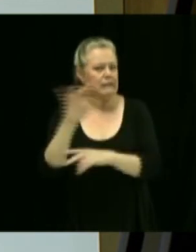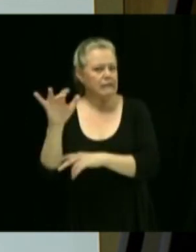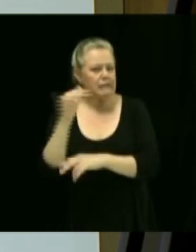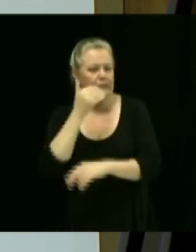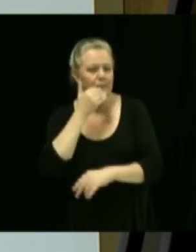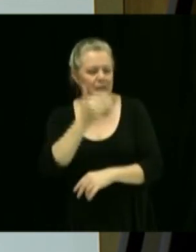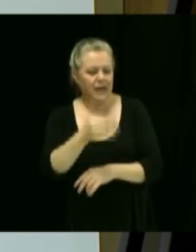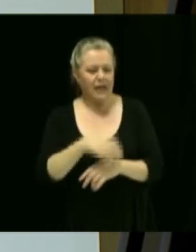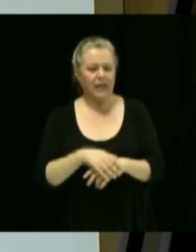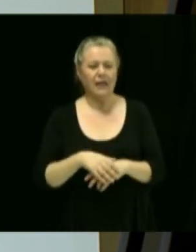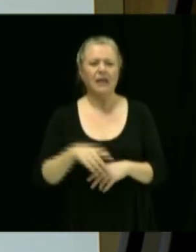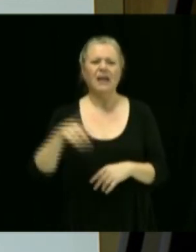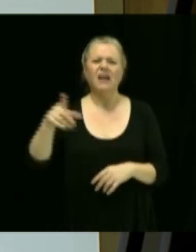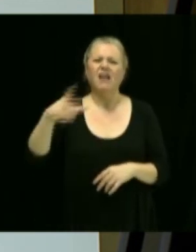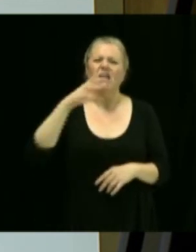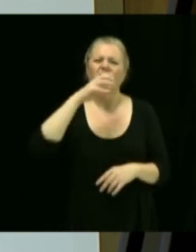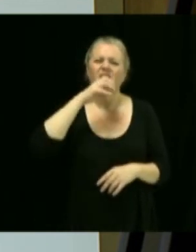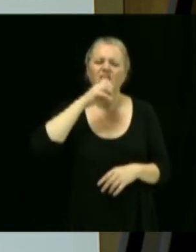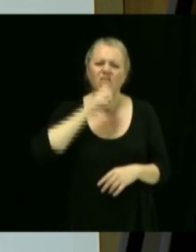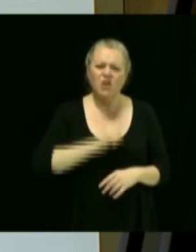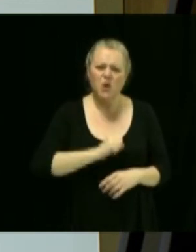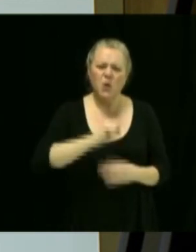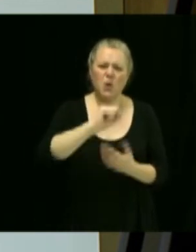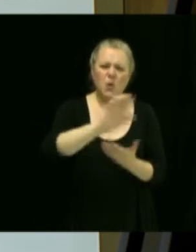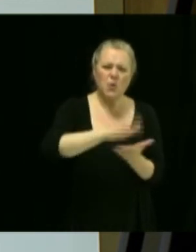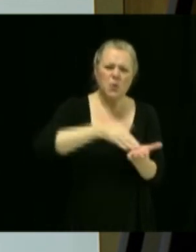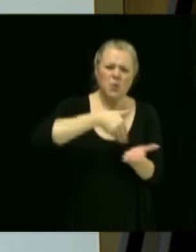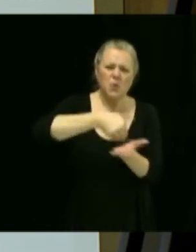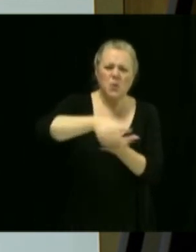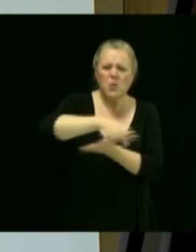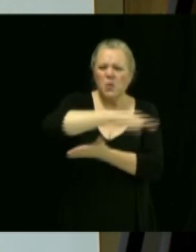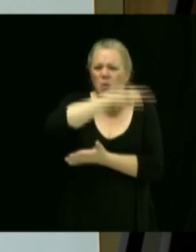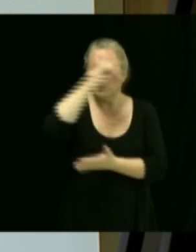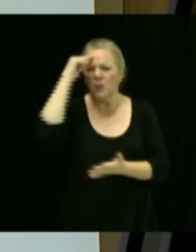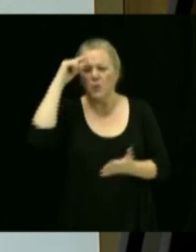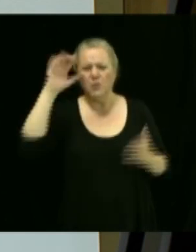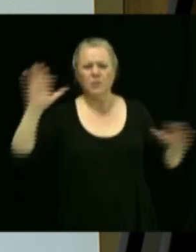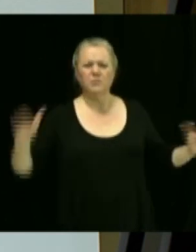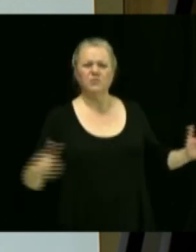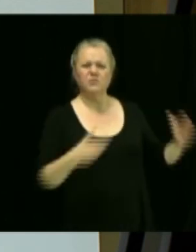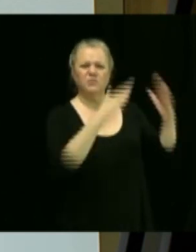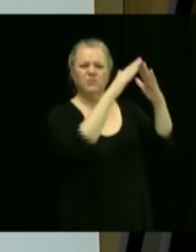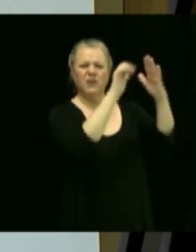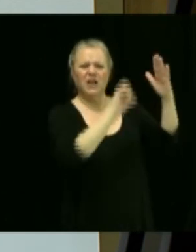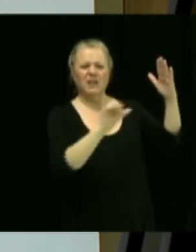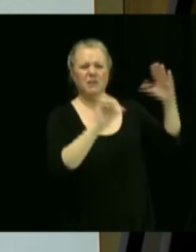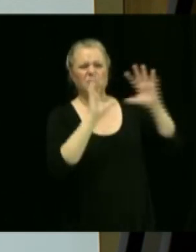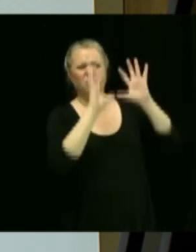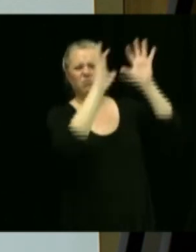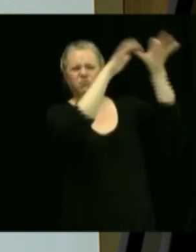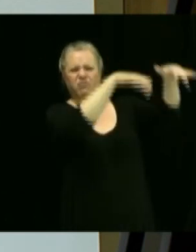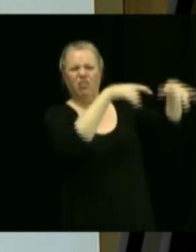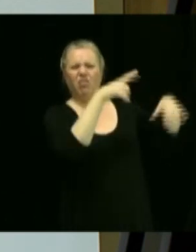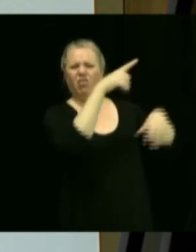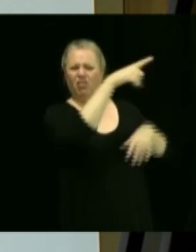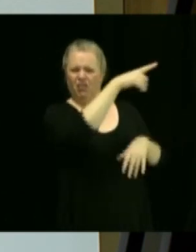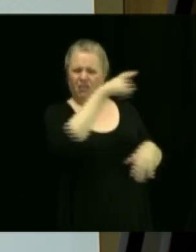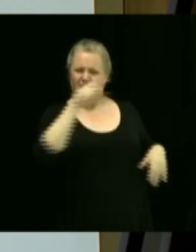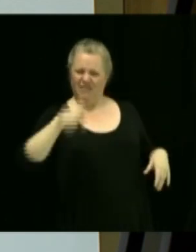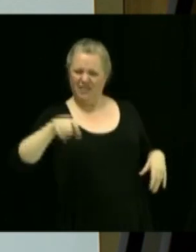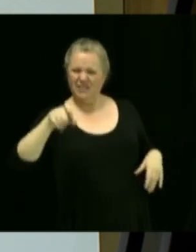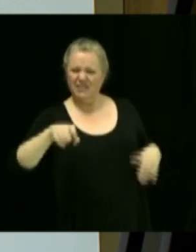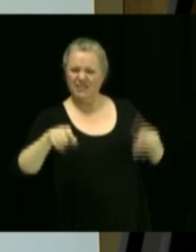de déposer du vieux bitume au sommet de la montagne Artabasca? N'est-il pas là un acte d'agression à la